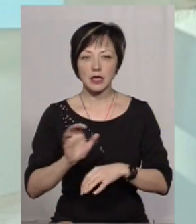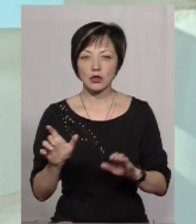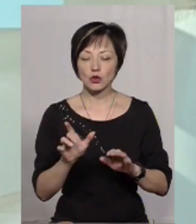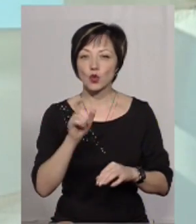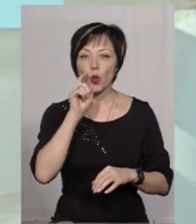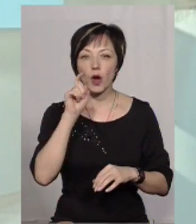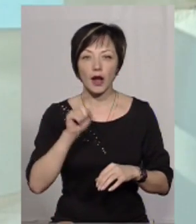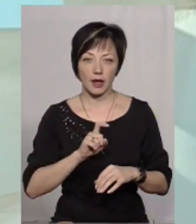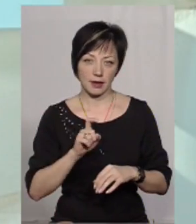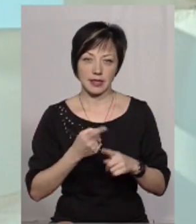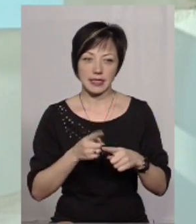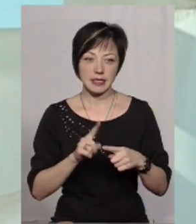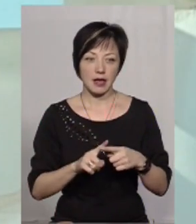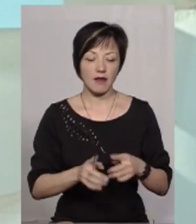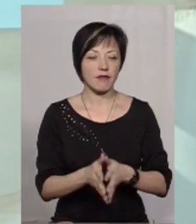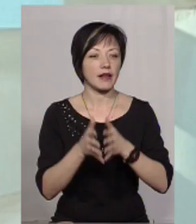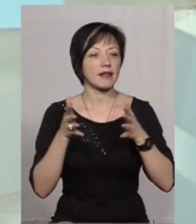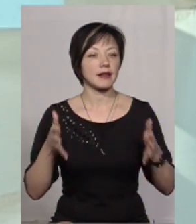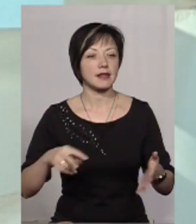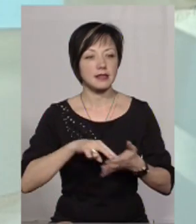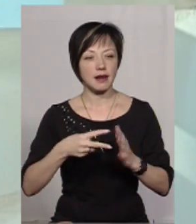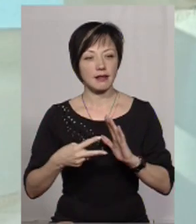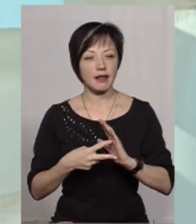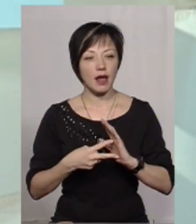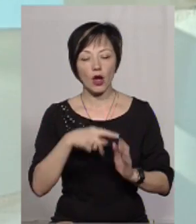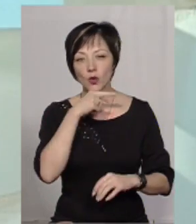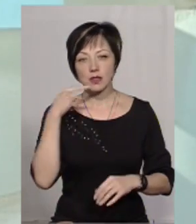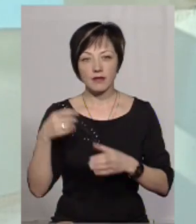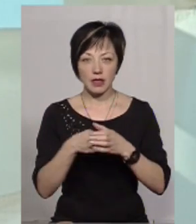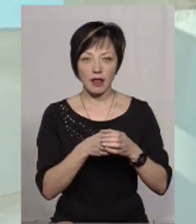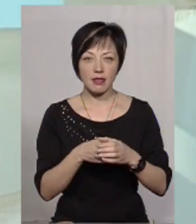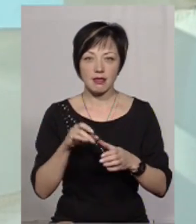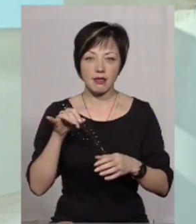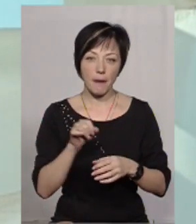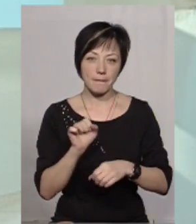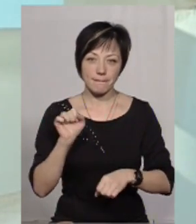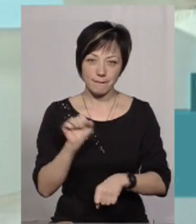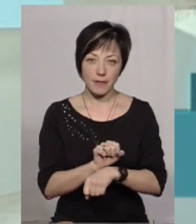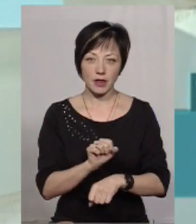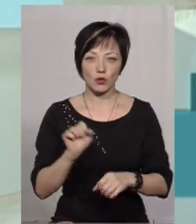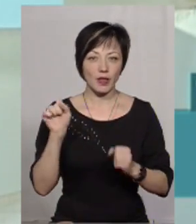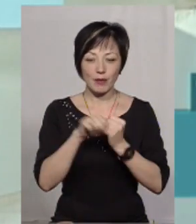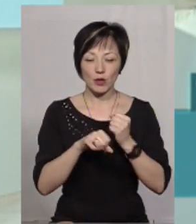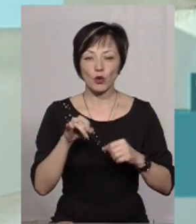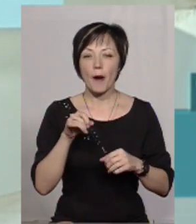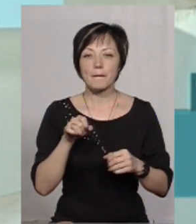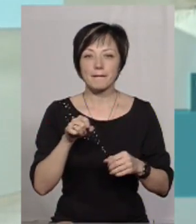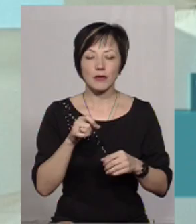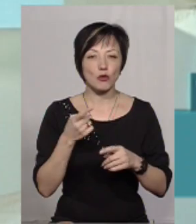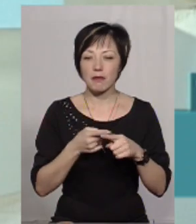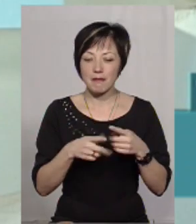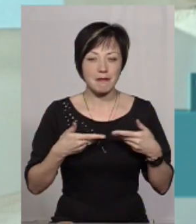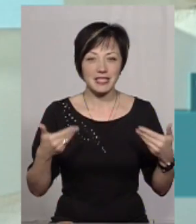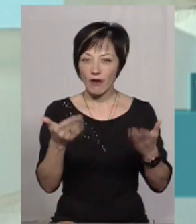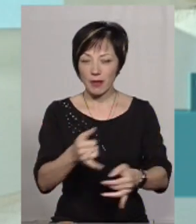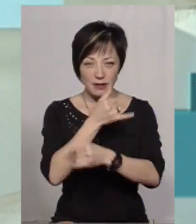України. Це ціла велика стратегія Російської Федерації на придушення України, на те, щоб нам з вами не вдалося, для того, щоб ми з вами